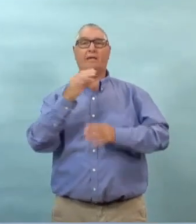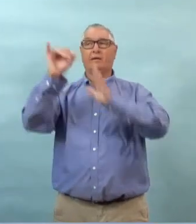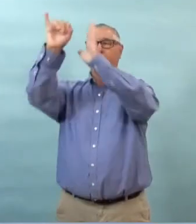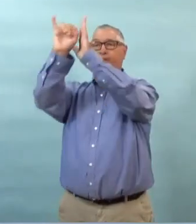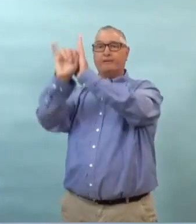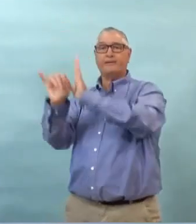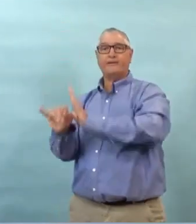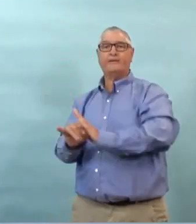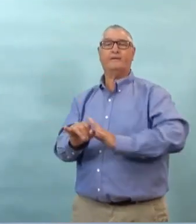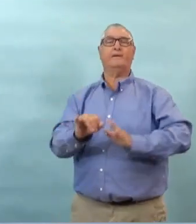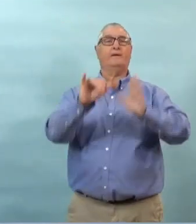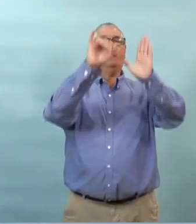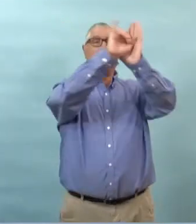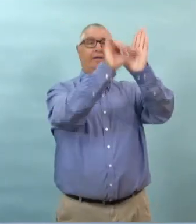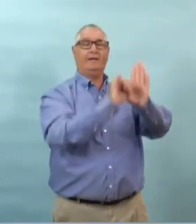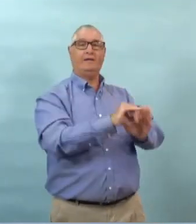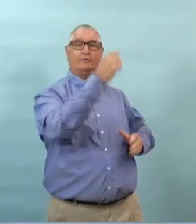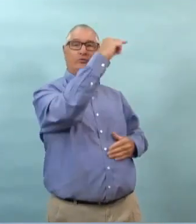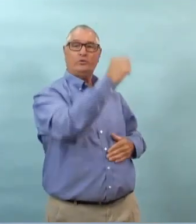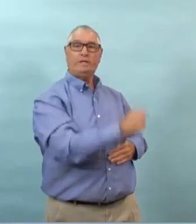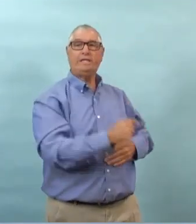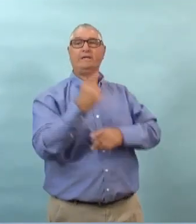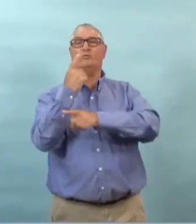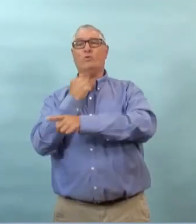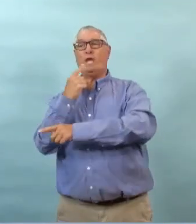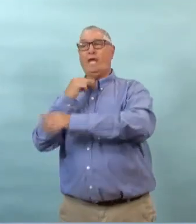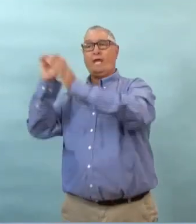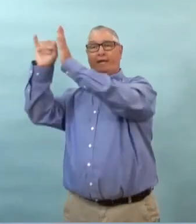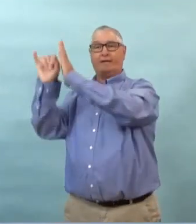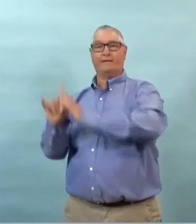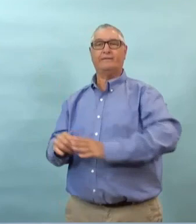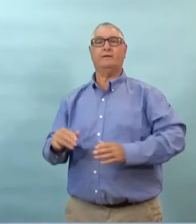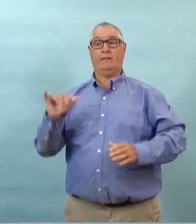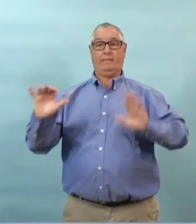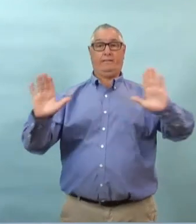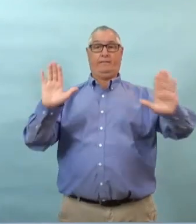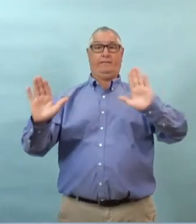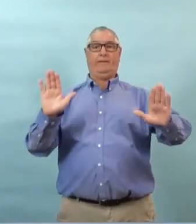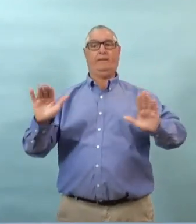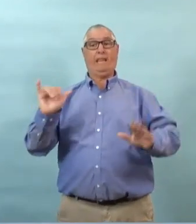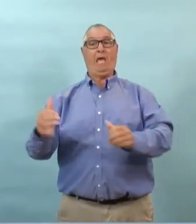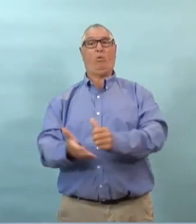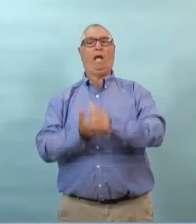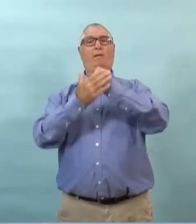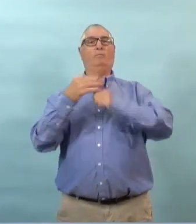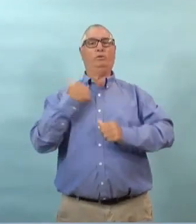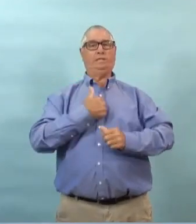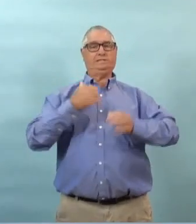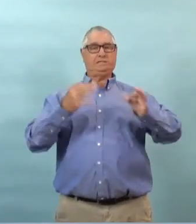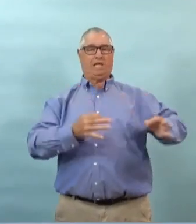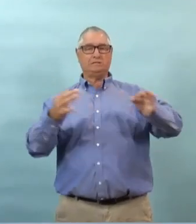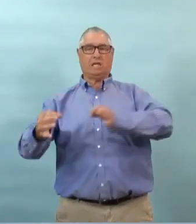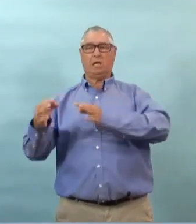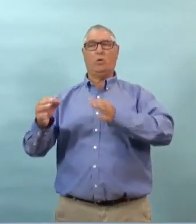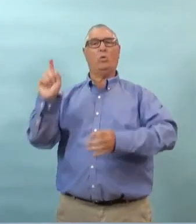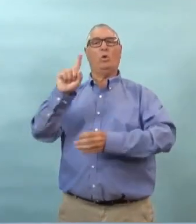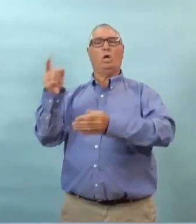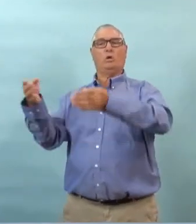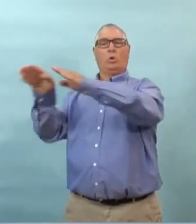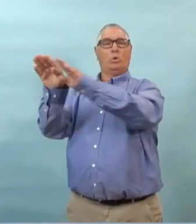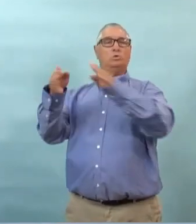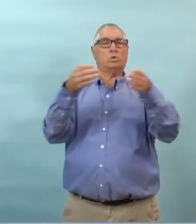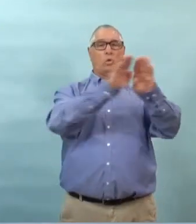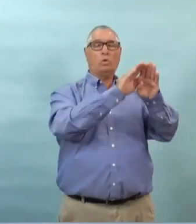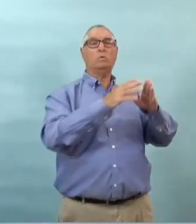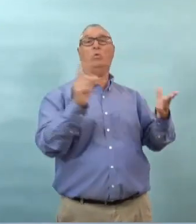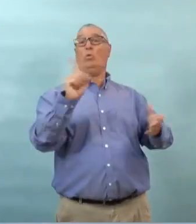des feux verts des feux rouges qui nous permet de mesurer notre réponse on va avoir une réponse qui est plus mesurée pour pouvoir prendre